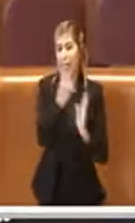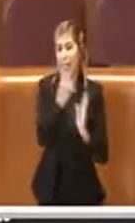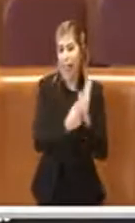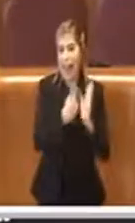Presidente.